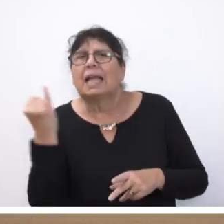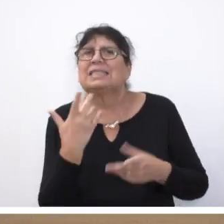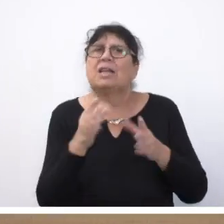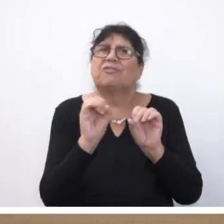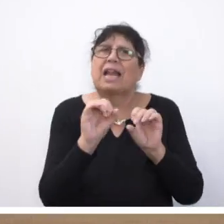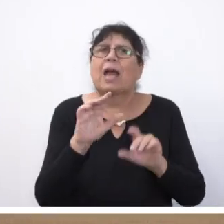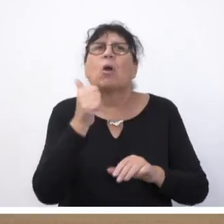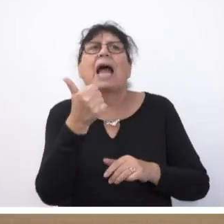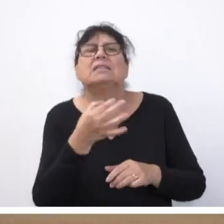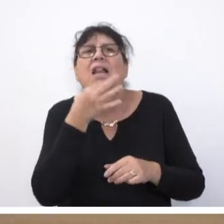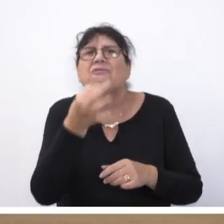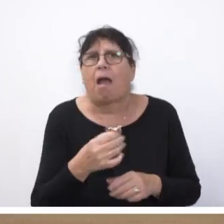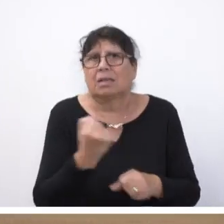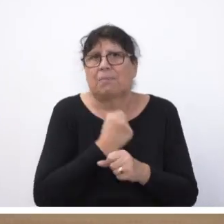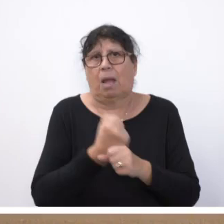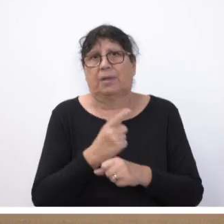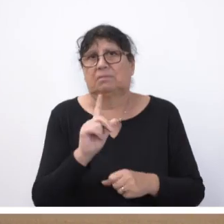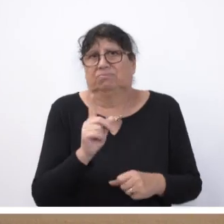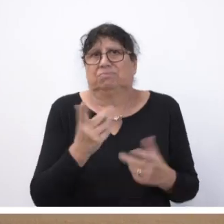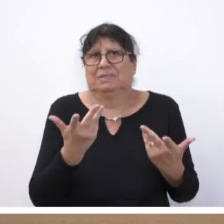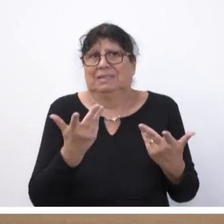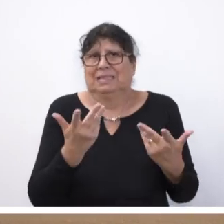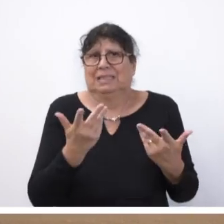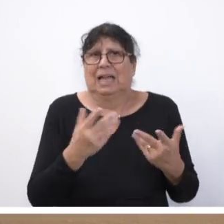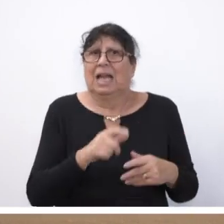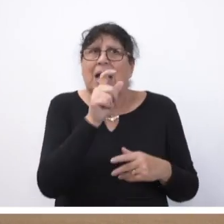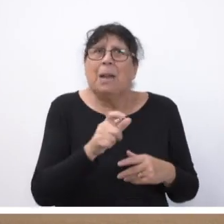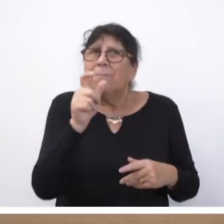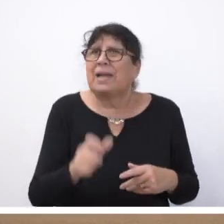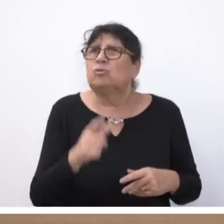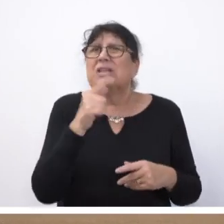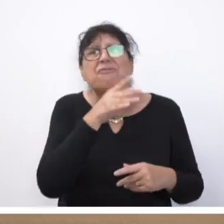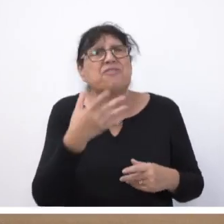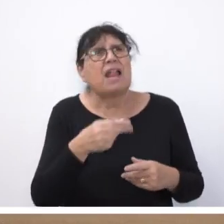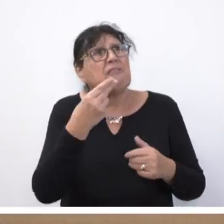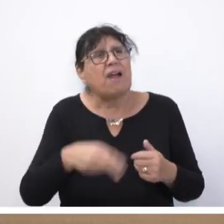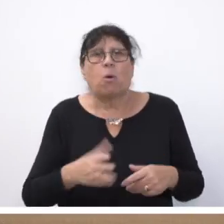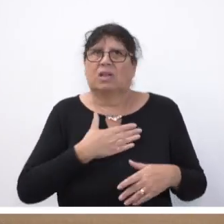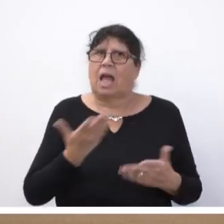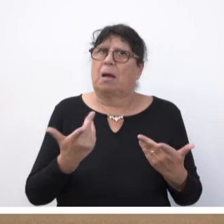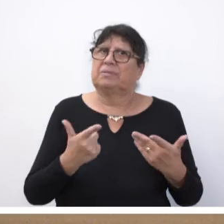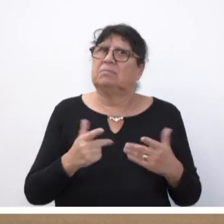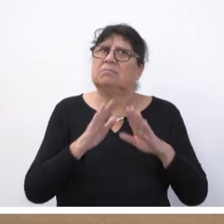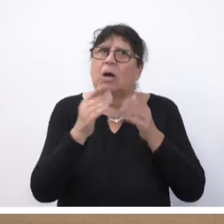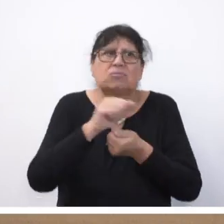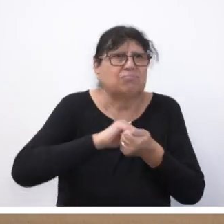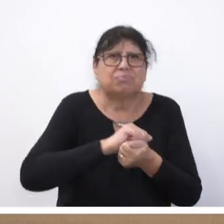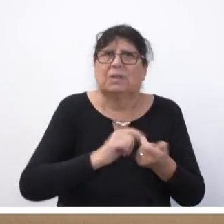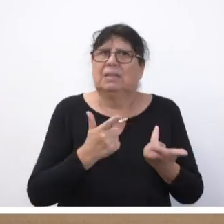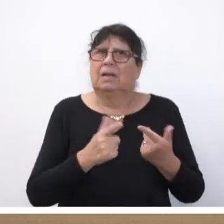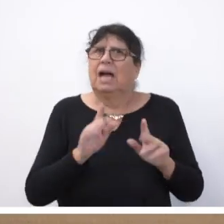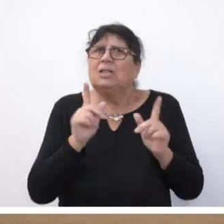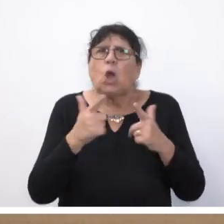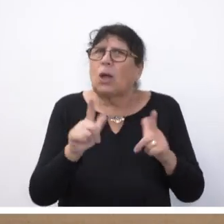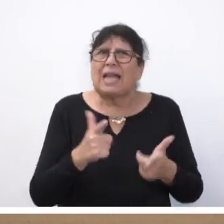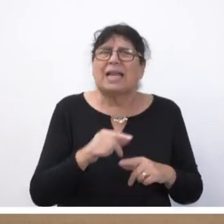Einzelfragen gearbeitet werde. Menschen, die haben gut verloren, haben die vor den Trümmern ihrer Existenz stehen, haben immer noch keine verlässlichen